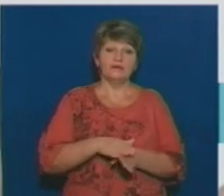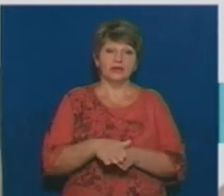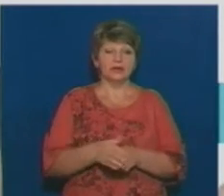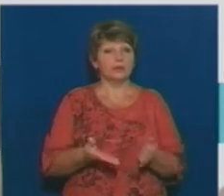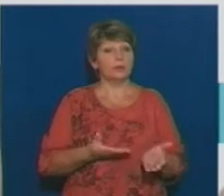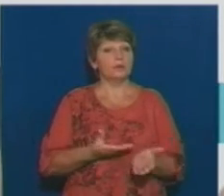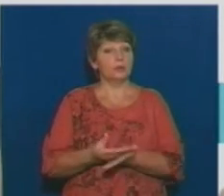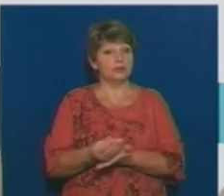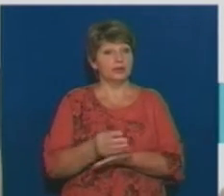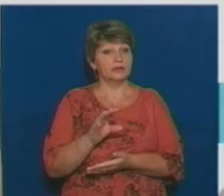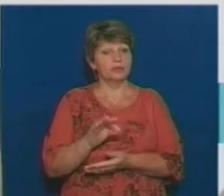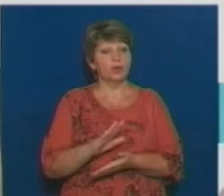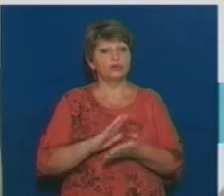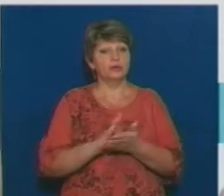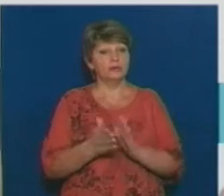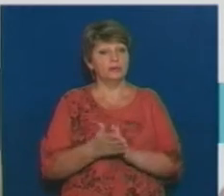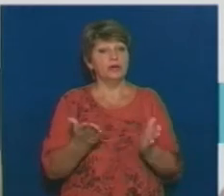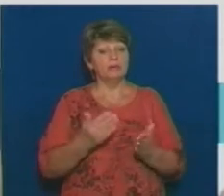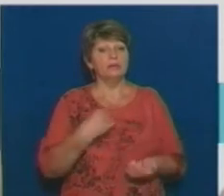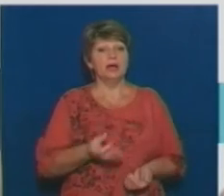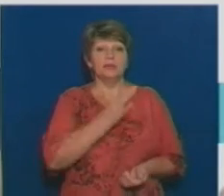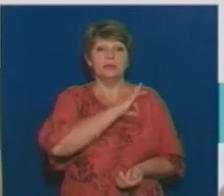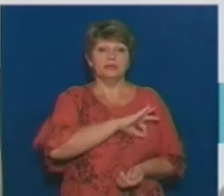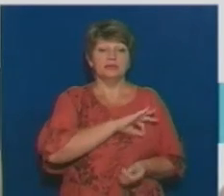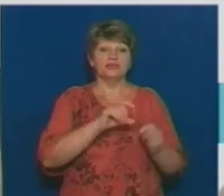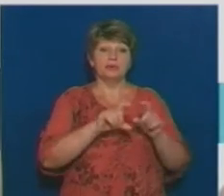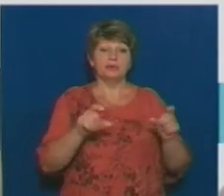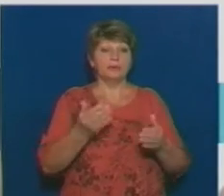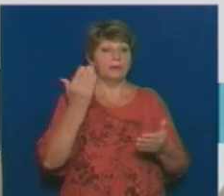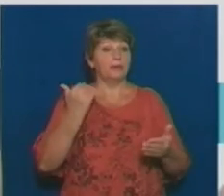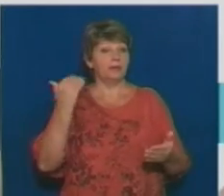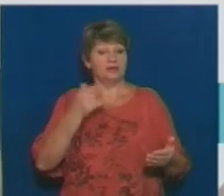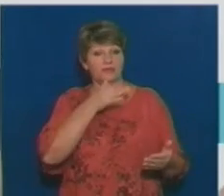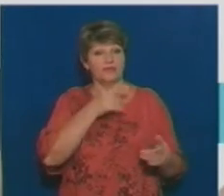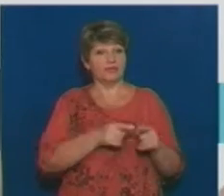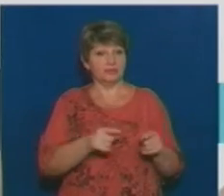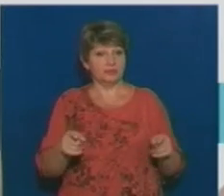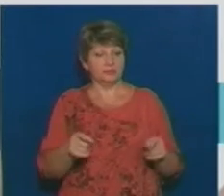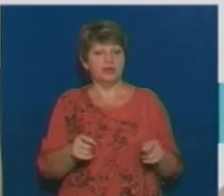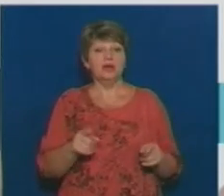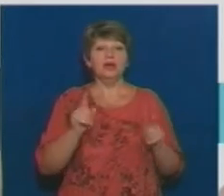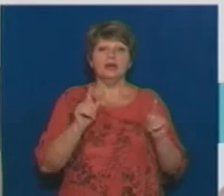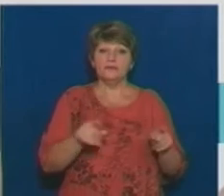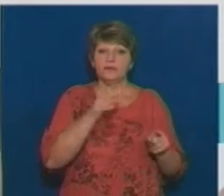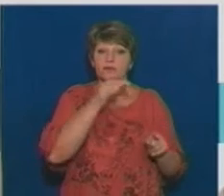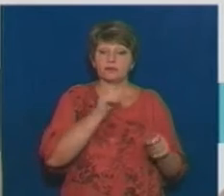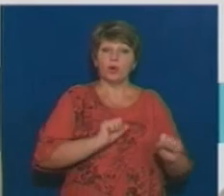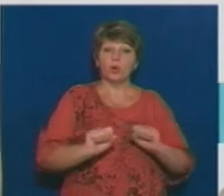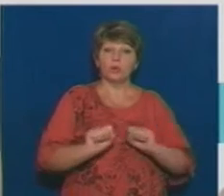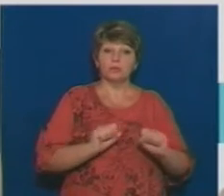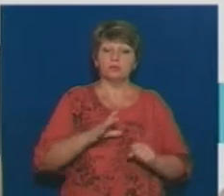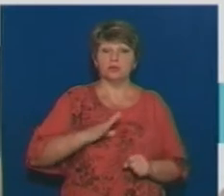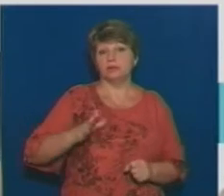проплати якраз по тому договору, яким користувався департамент всі ті попередні часи. І на той час те керівництво було